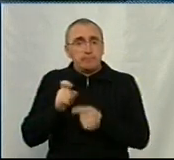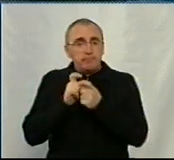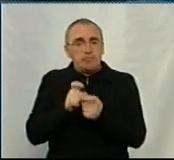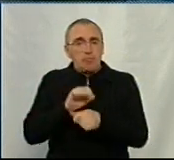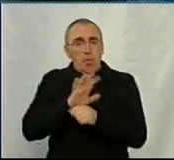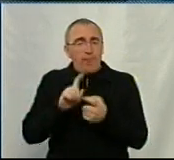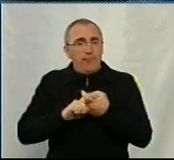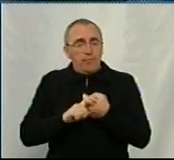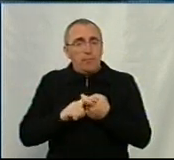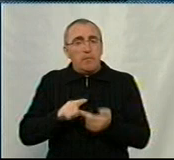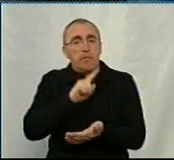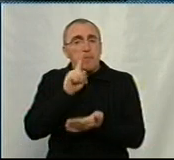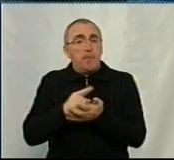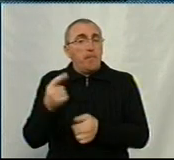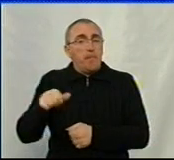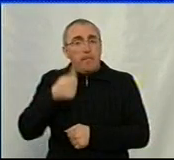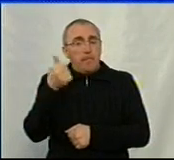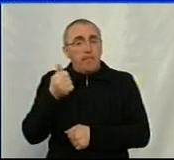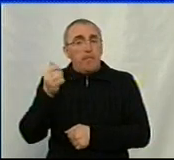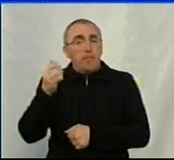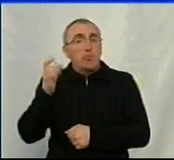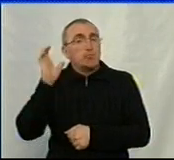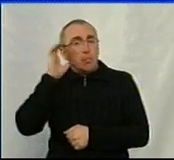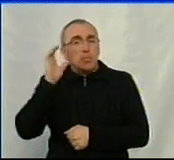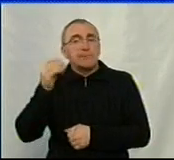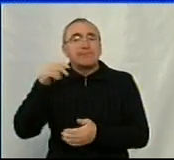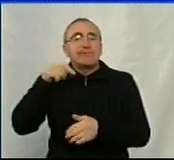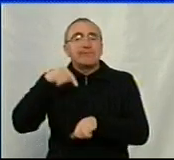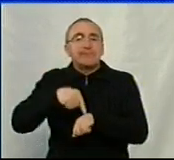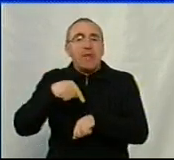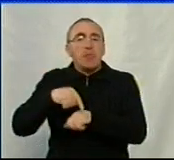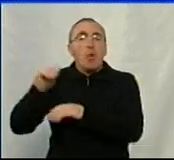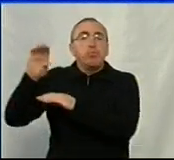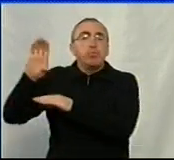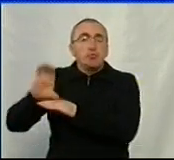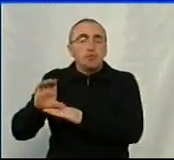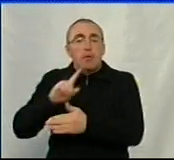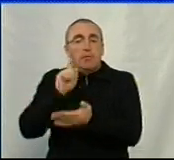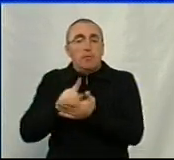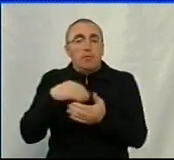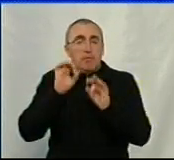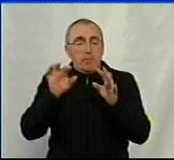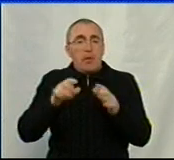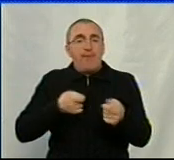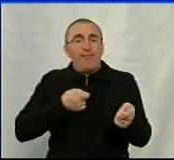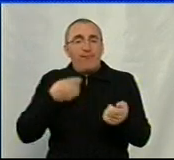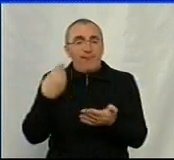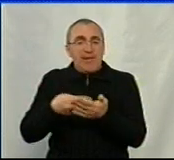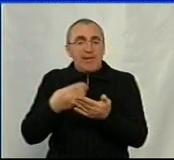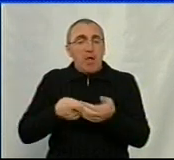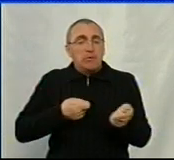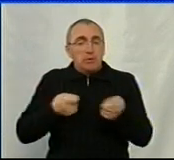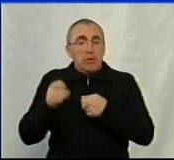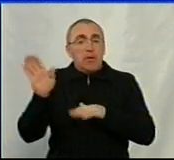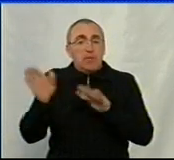-перше, ми повинні заслухати стан бюджету. Таку інформацію повинно надати фінансове управління. І після цього